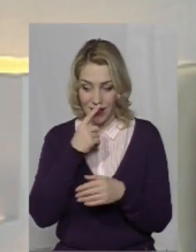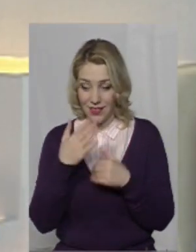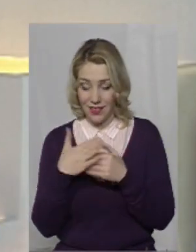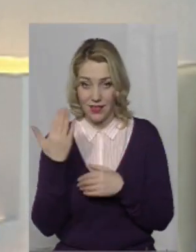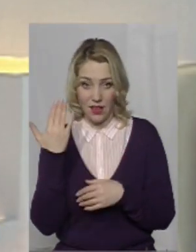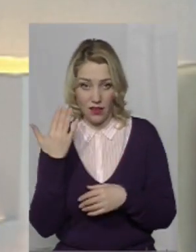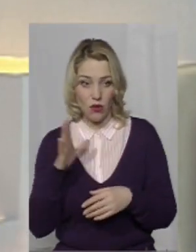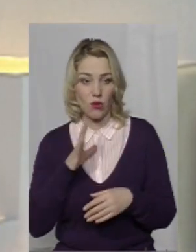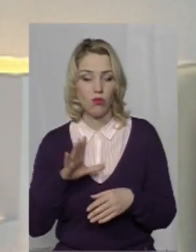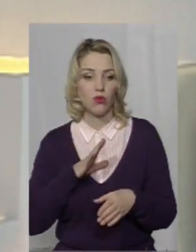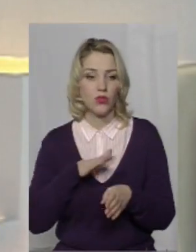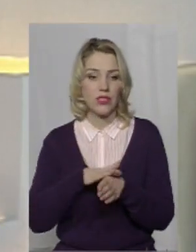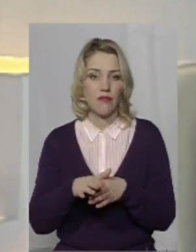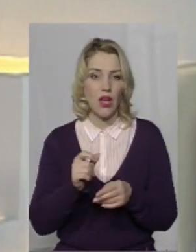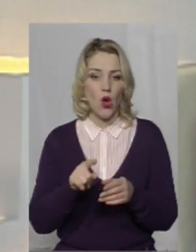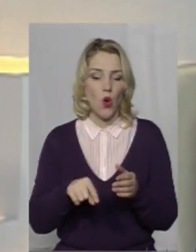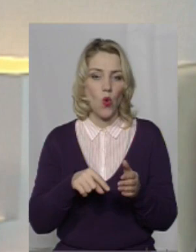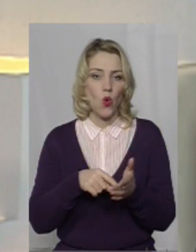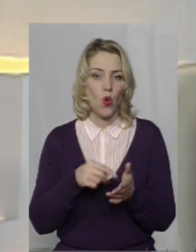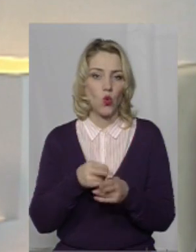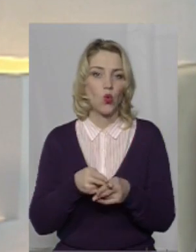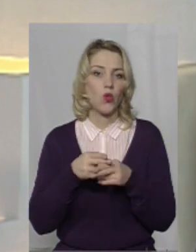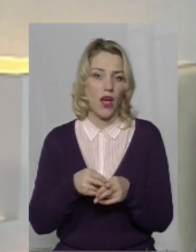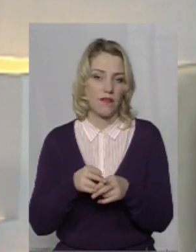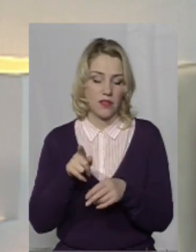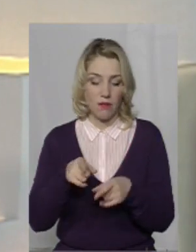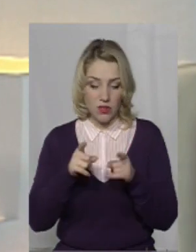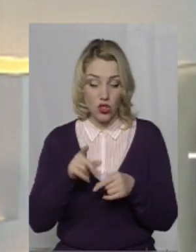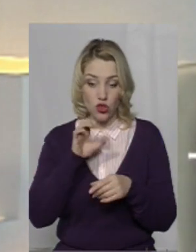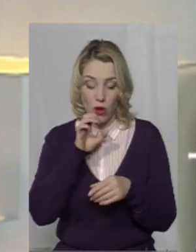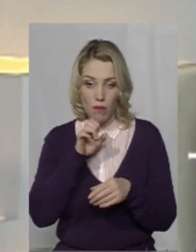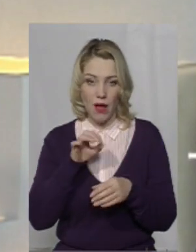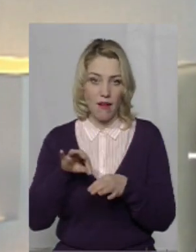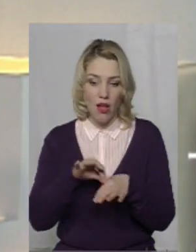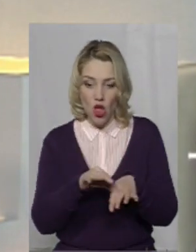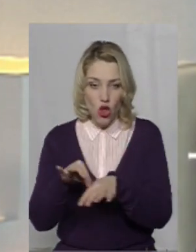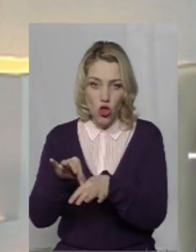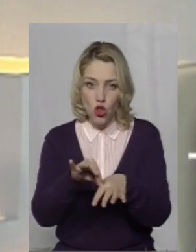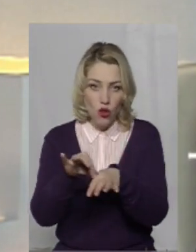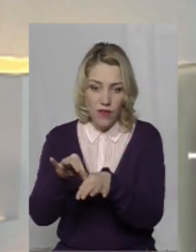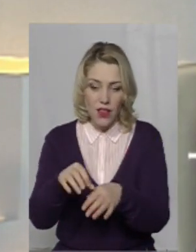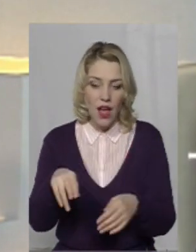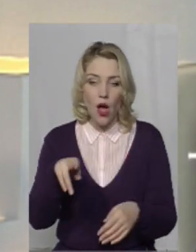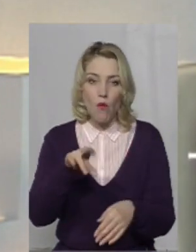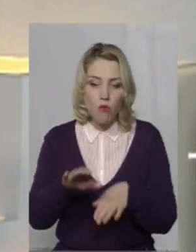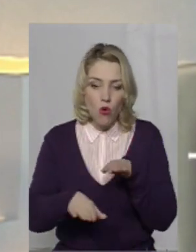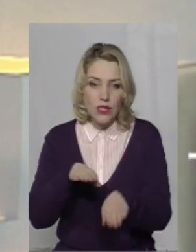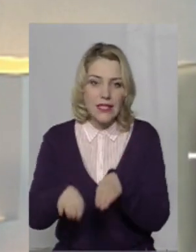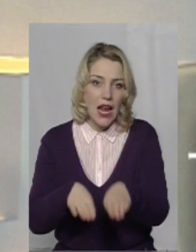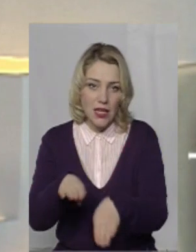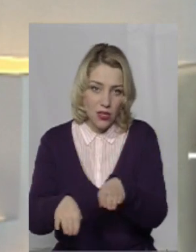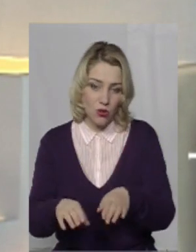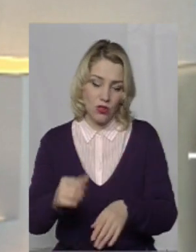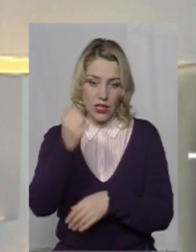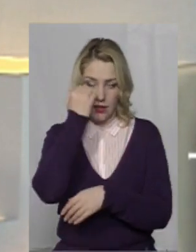скоєне в Дунаївцях. Дійсно, там собака довела посліду і практично з